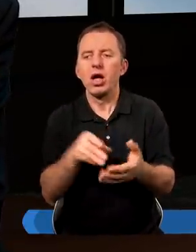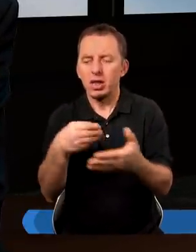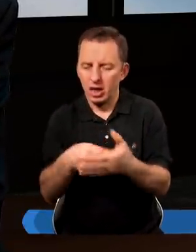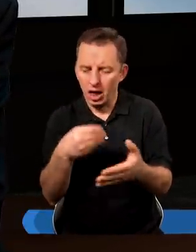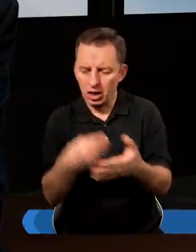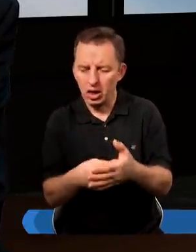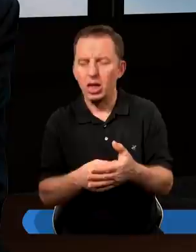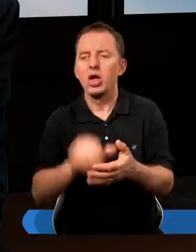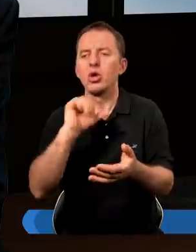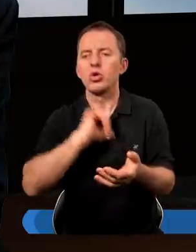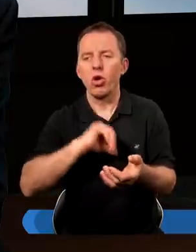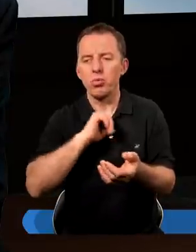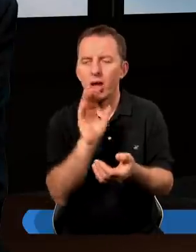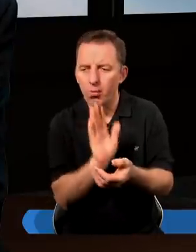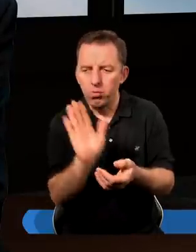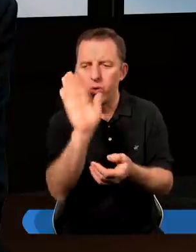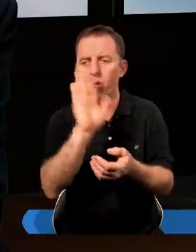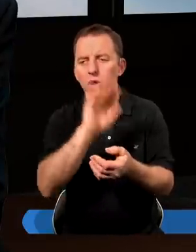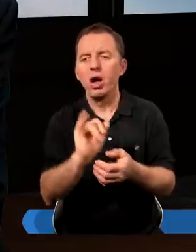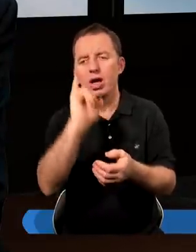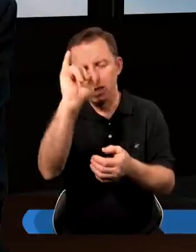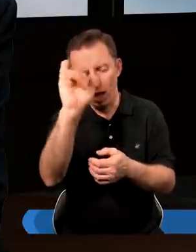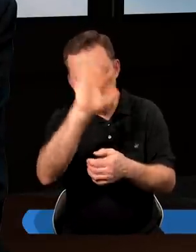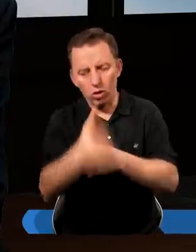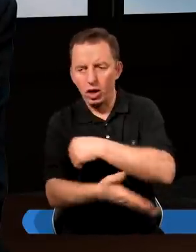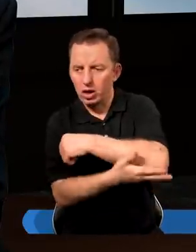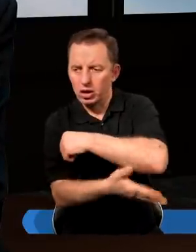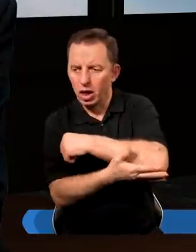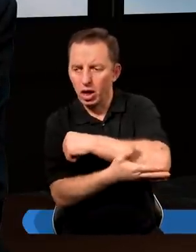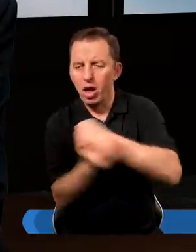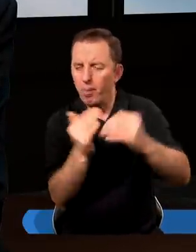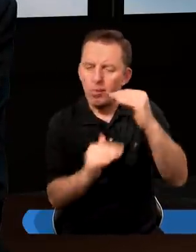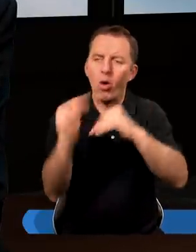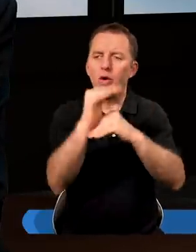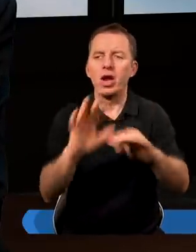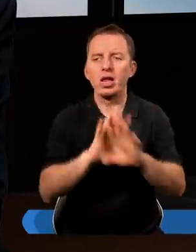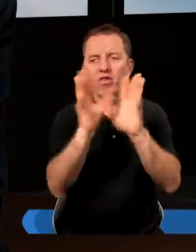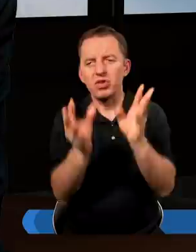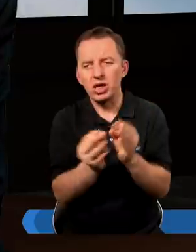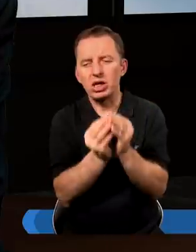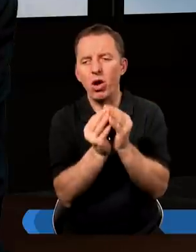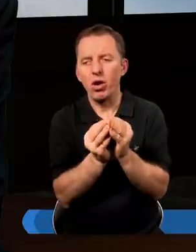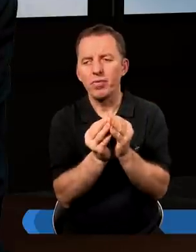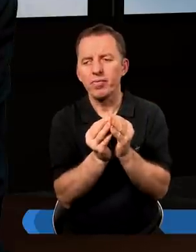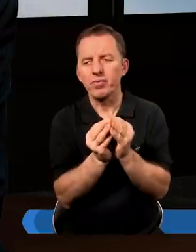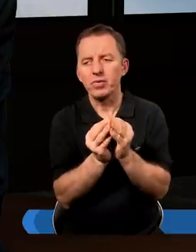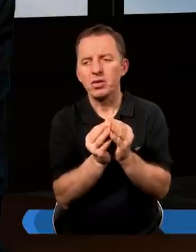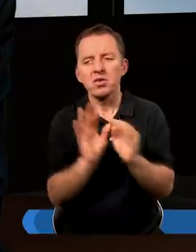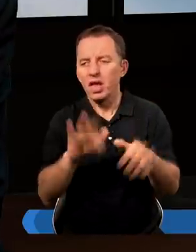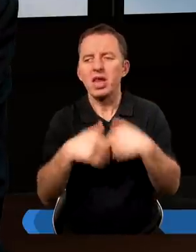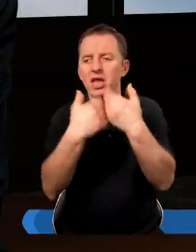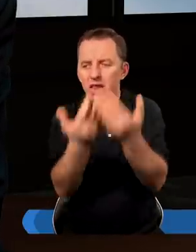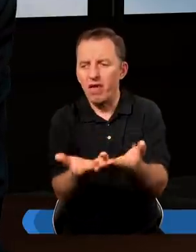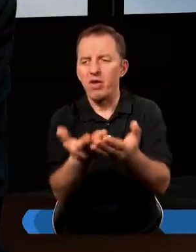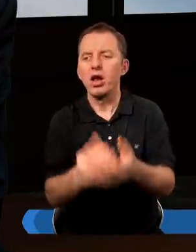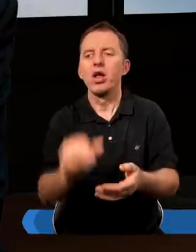cenili sobie Boga i Jego zasady ponad wszystko no i